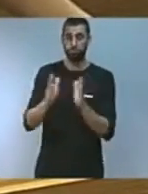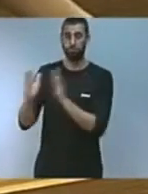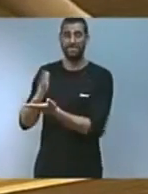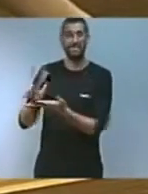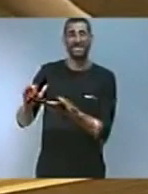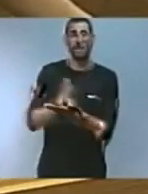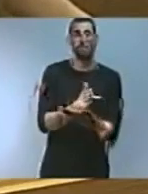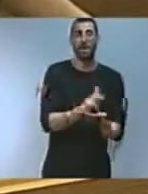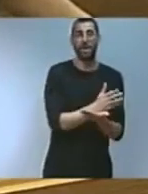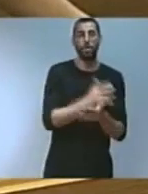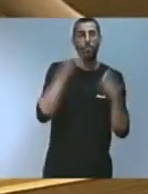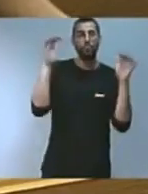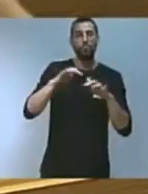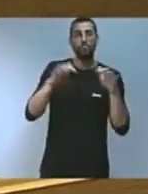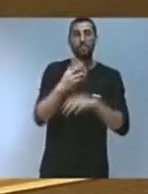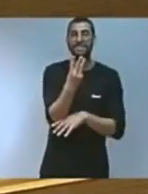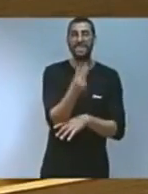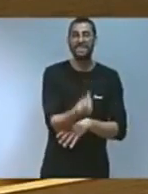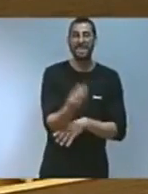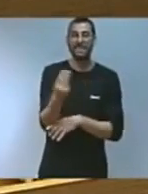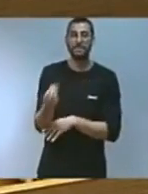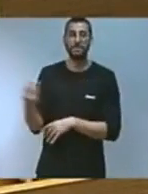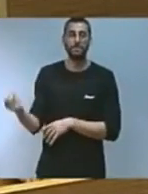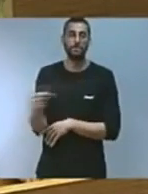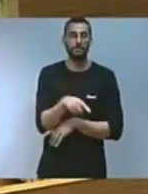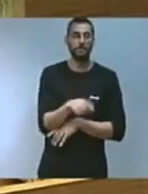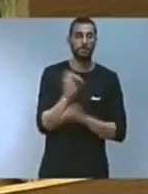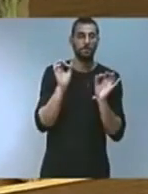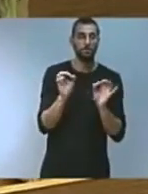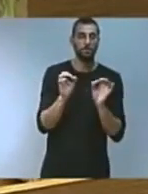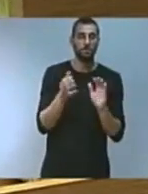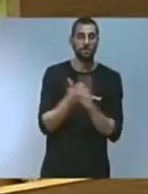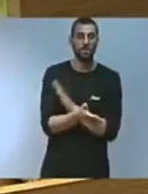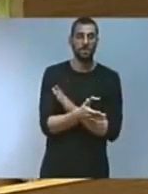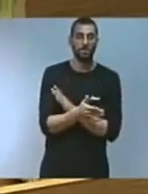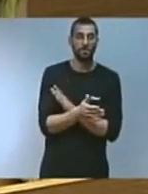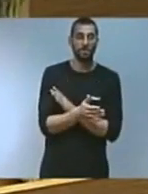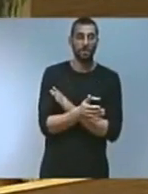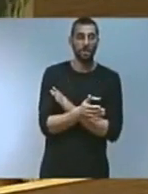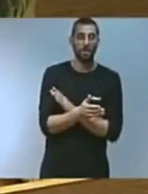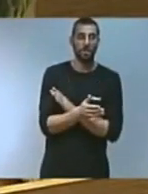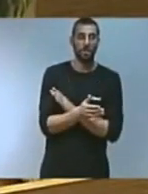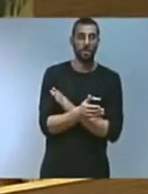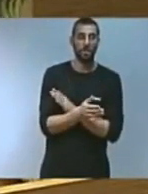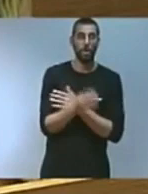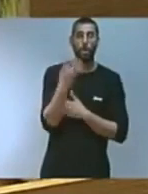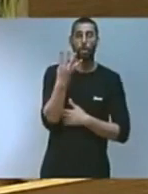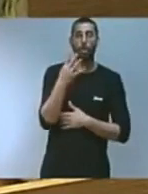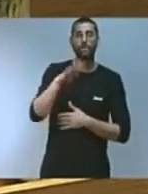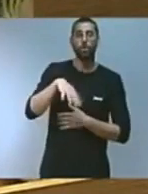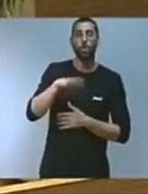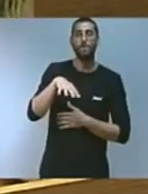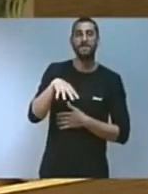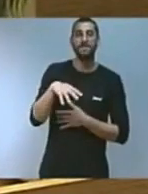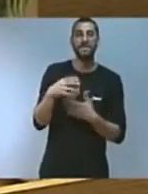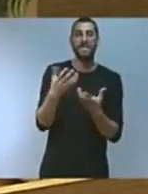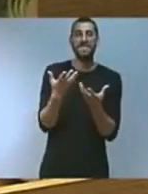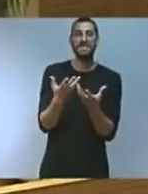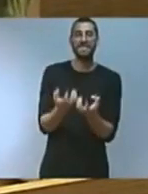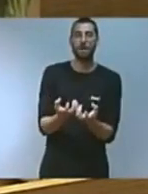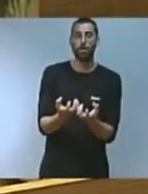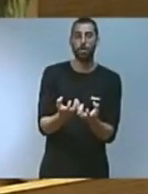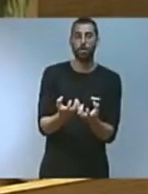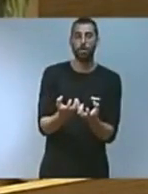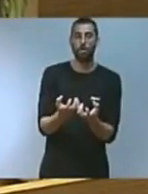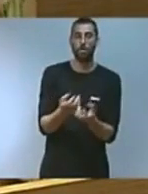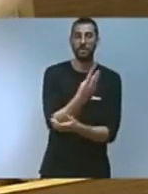torrenciales, tres dies franqueades per extensos períodes de quasi quatre meses sincasi una gota d